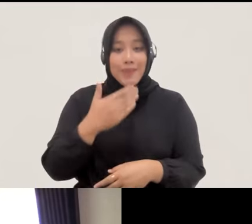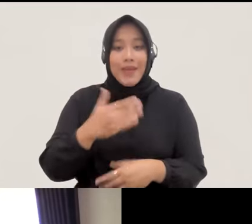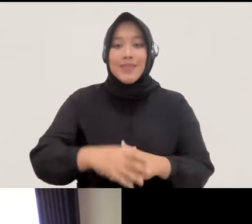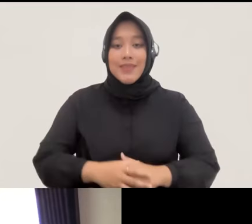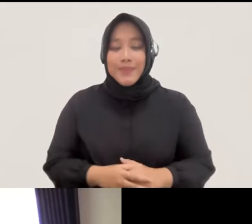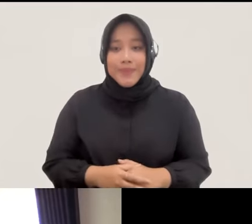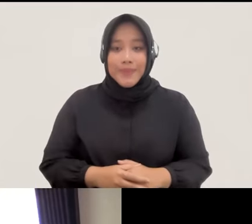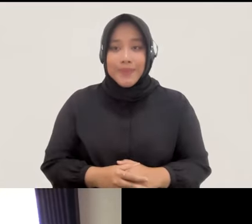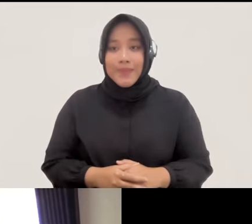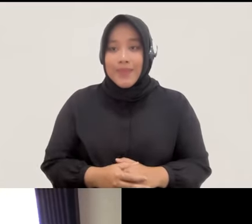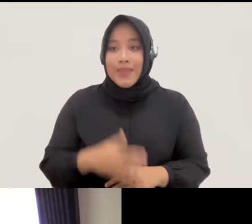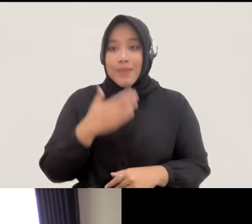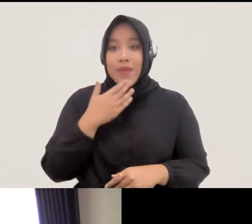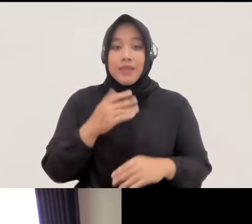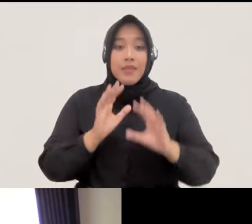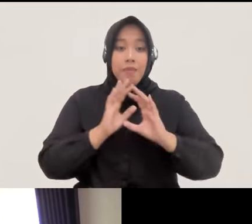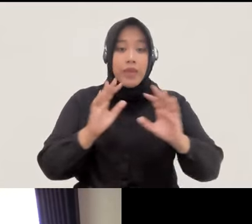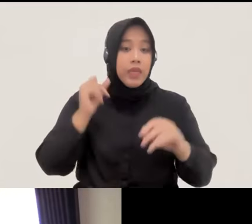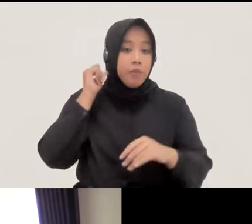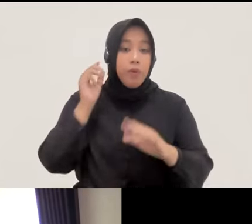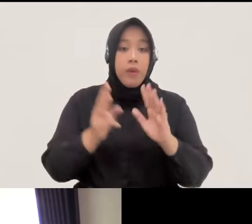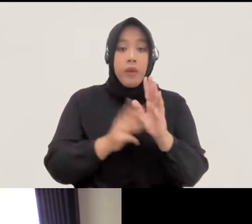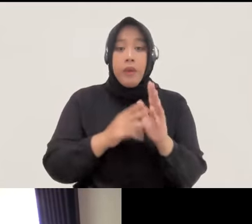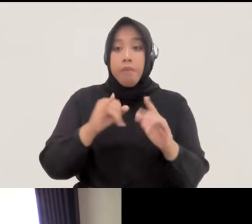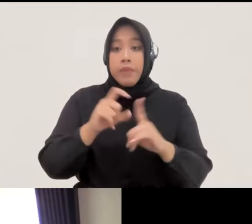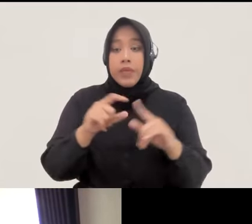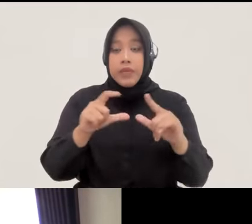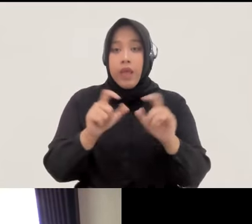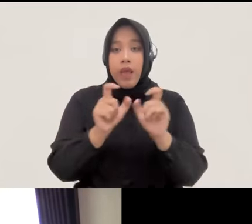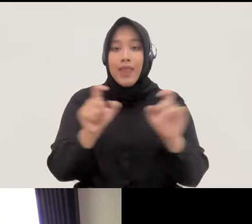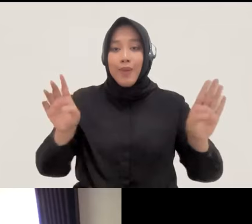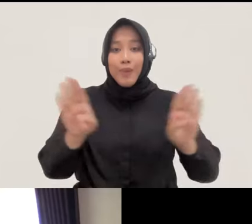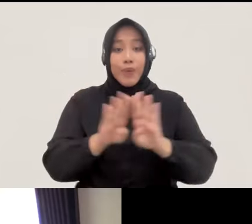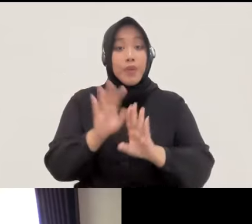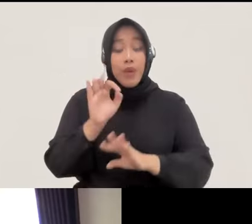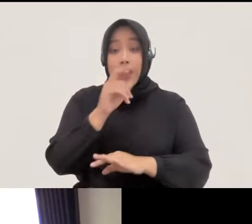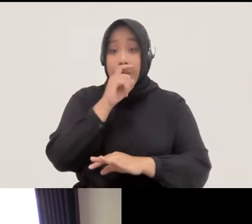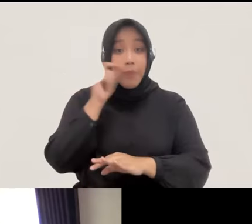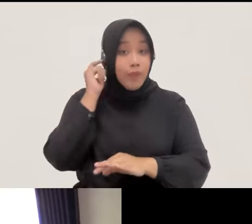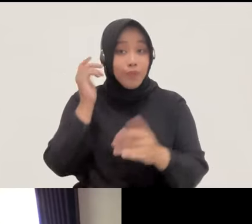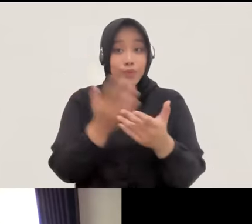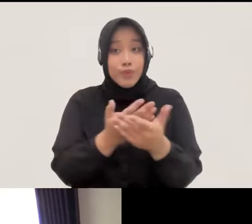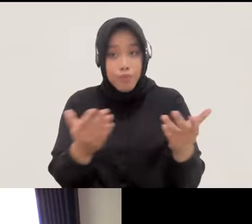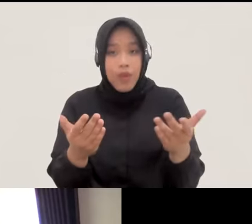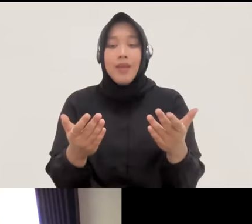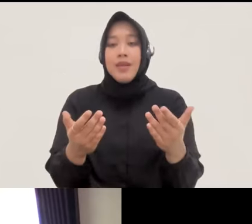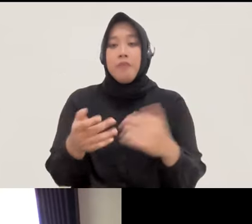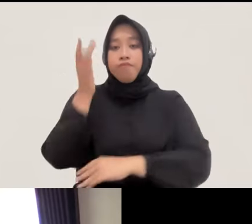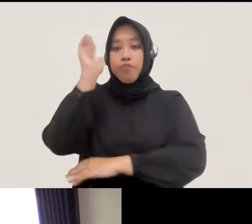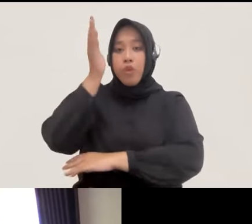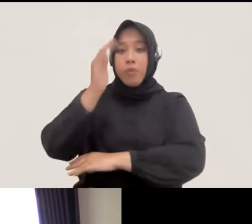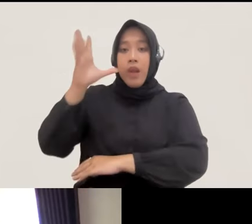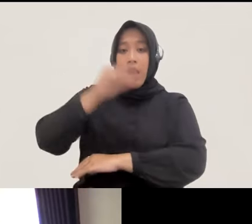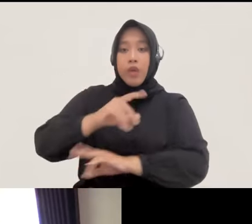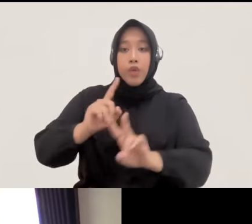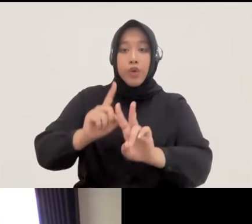baik terima kasih banyak Bu Milda untuk closing statement ya Bapak Ibu rekan sekalian dengan demikian webinar hari kedua